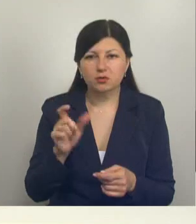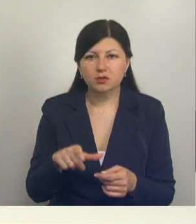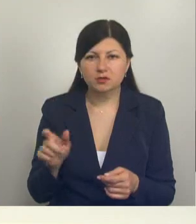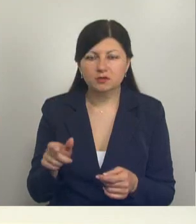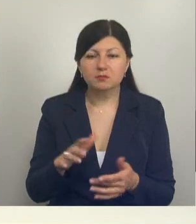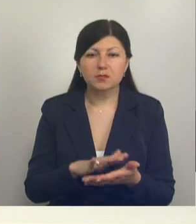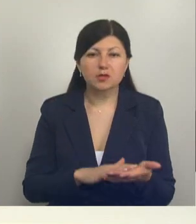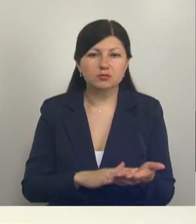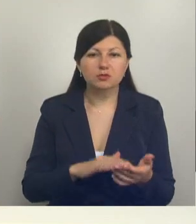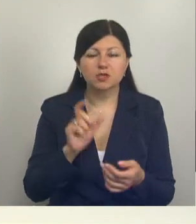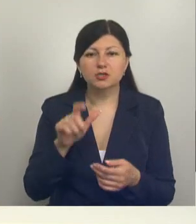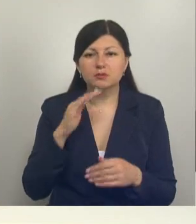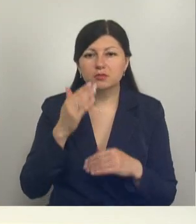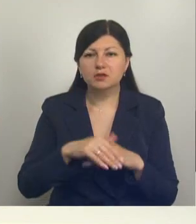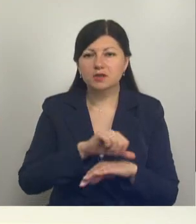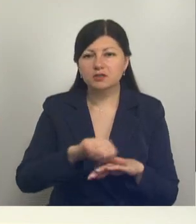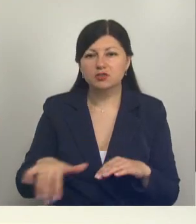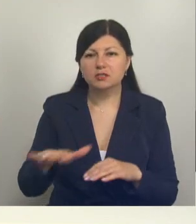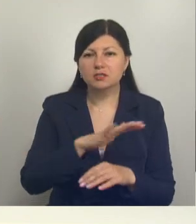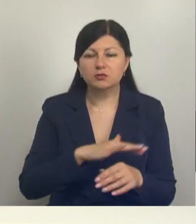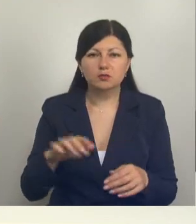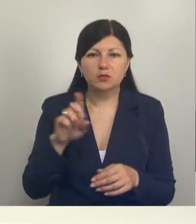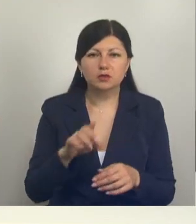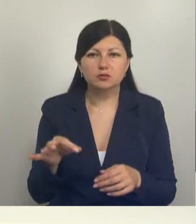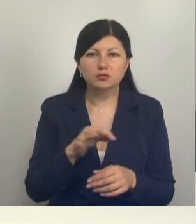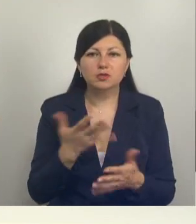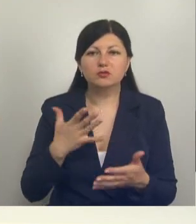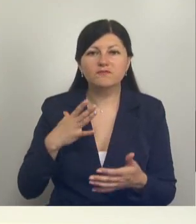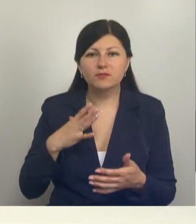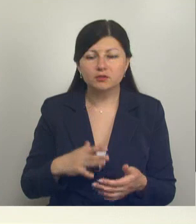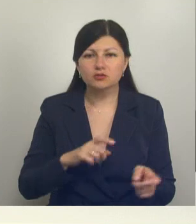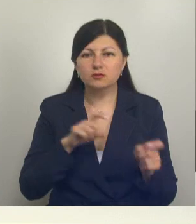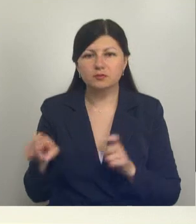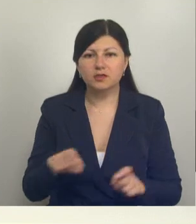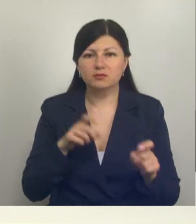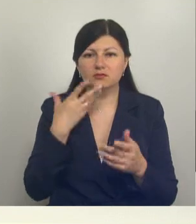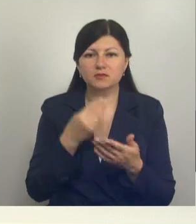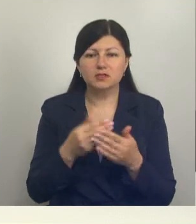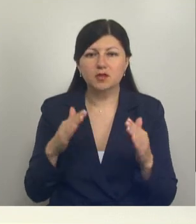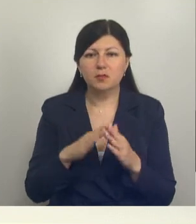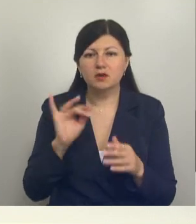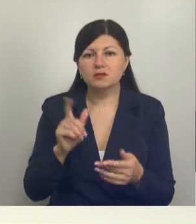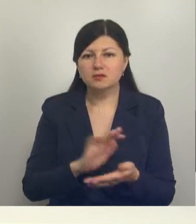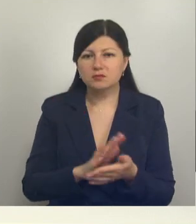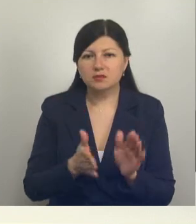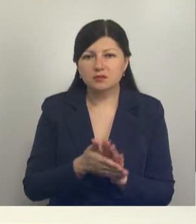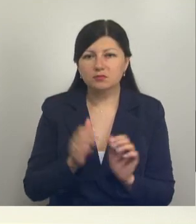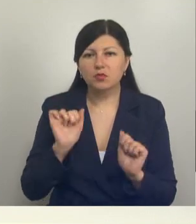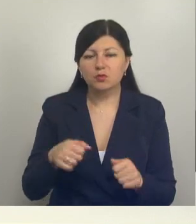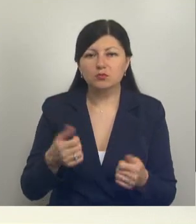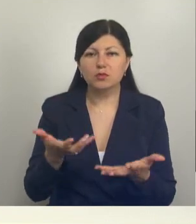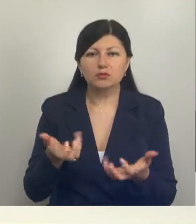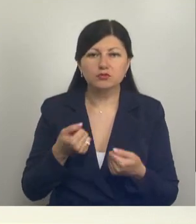Продолжим. Жители приграничных территорий Белгородской области, которые вынуждены покинули свои дома из-за оперативной обстановки, могут получить